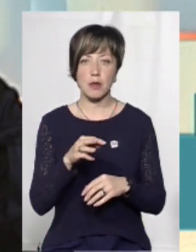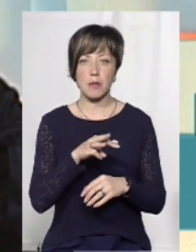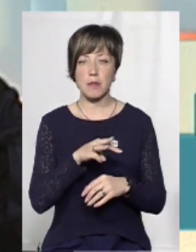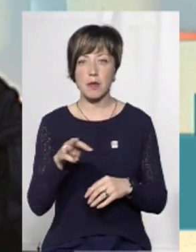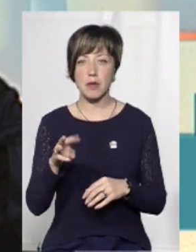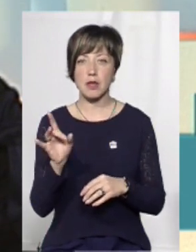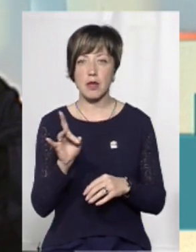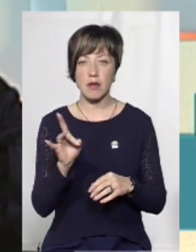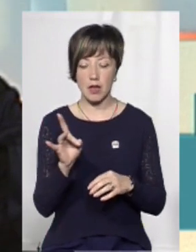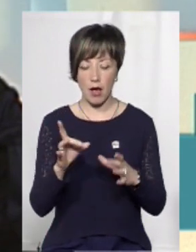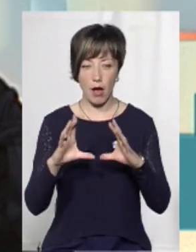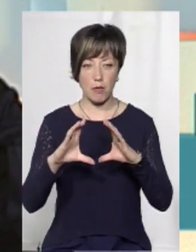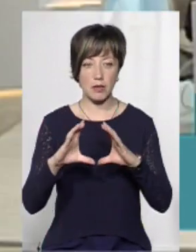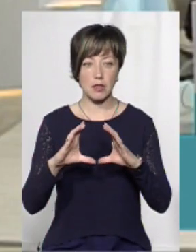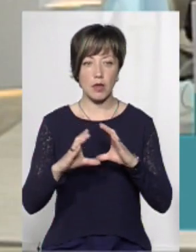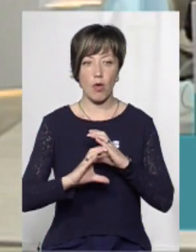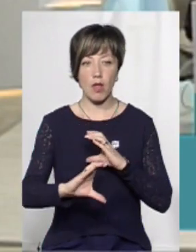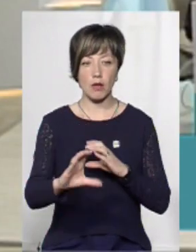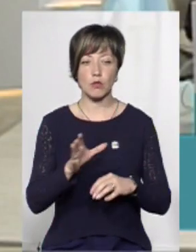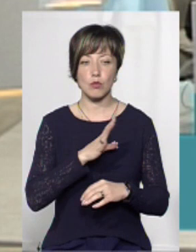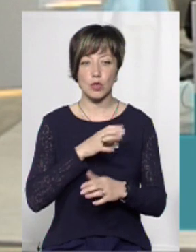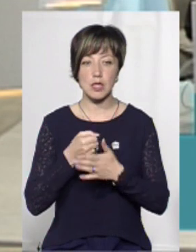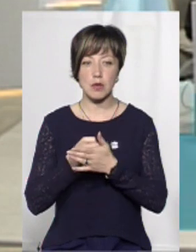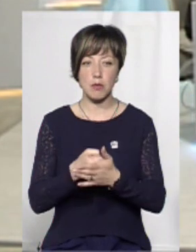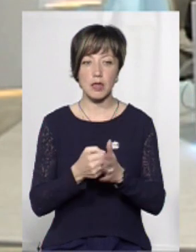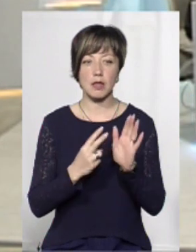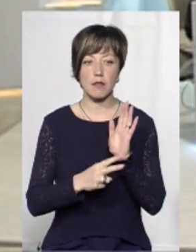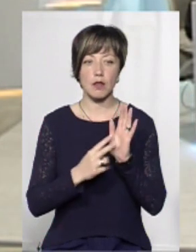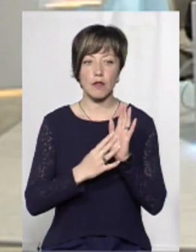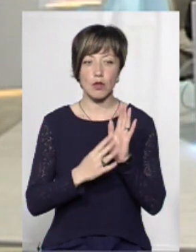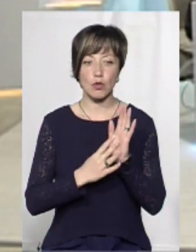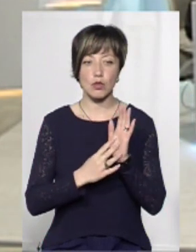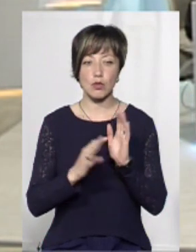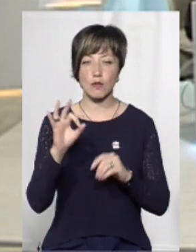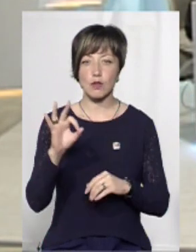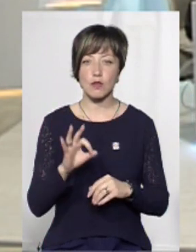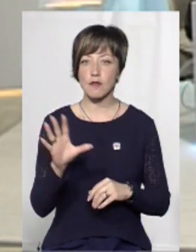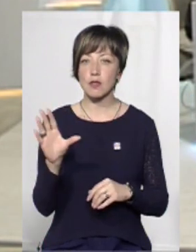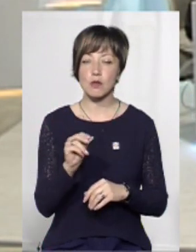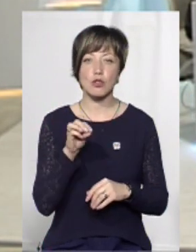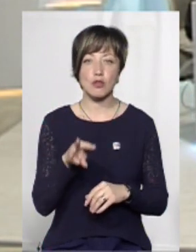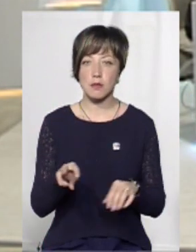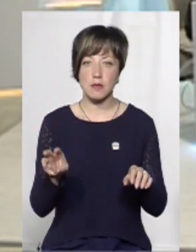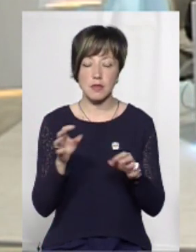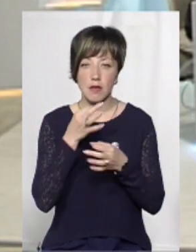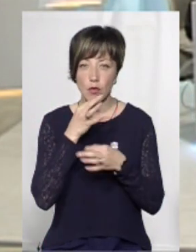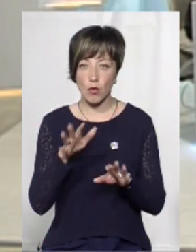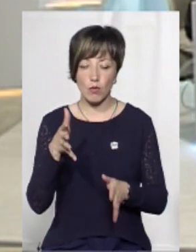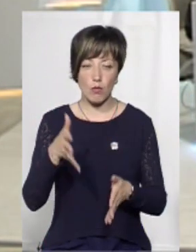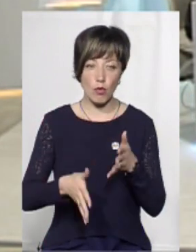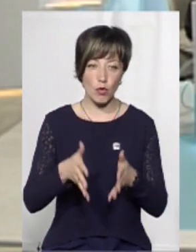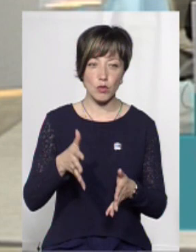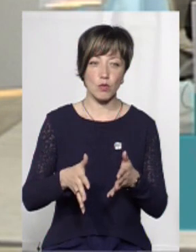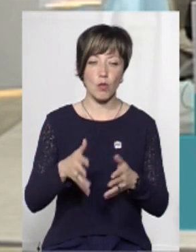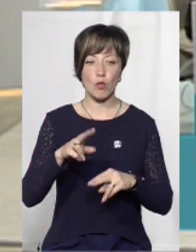міліметрів в діаметрі колектора, які були забиті на 90% всім чим завгодно, і мулом,